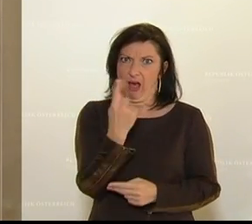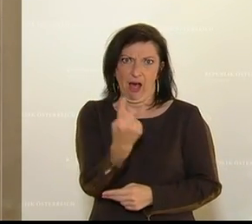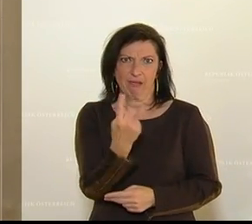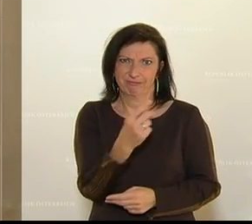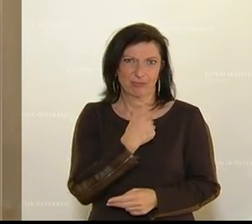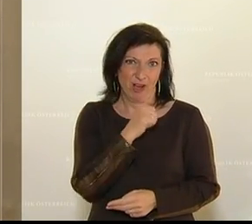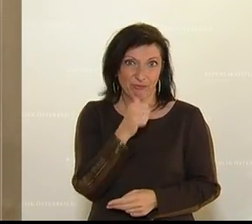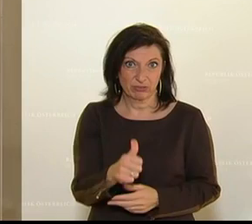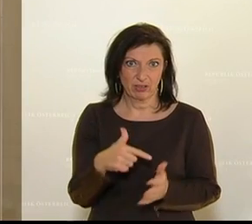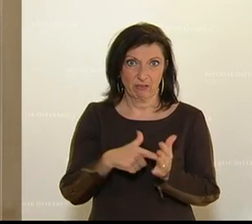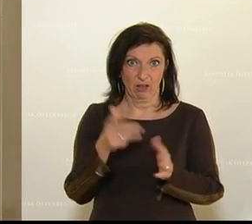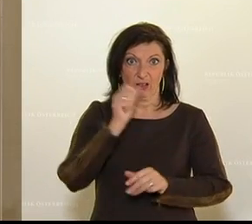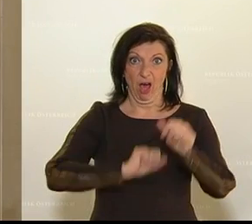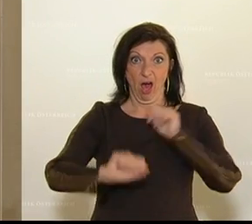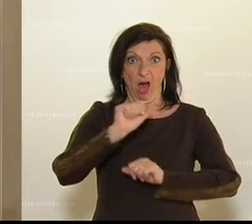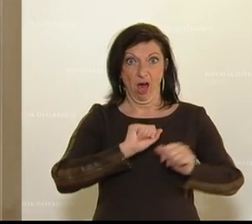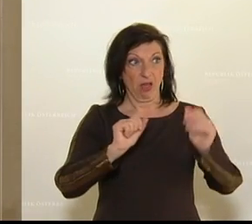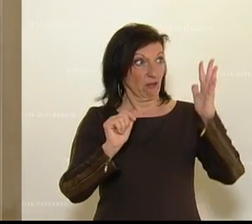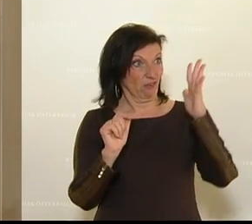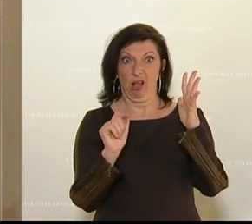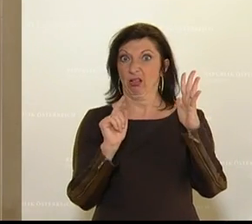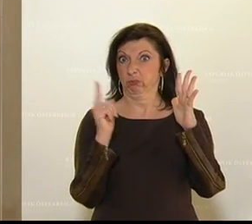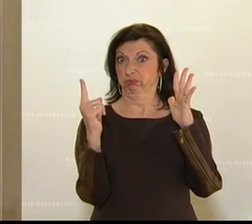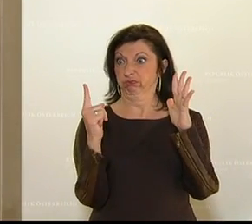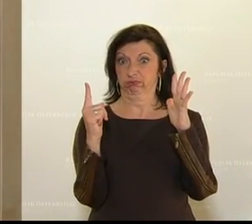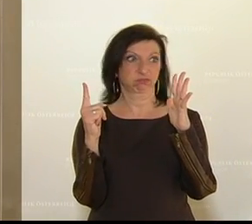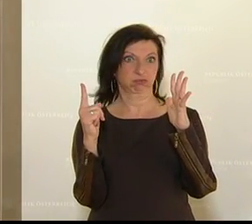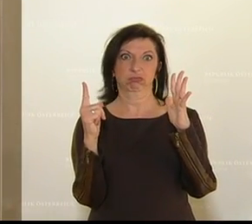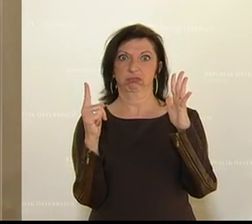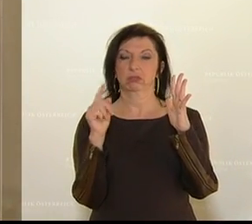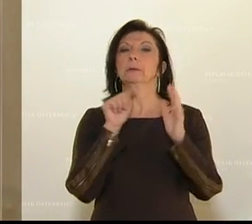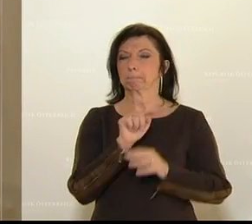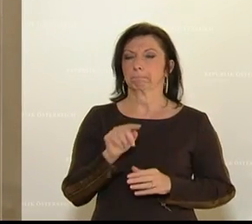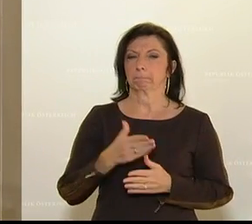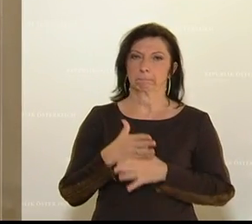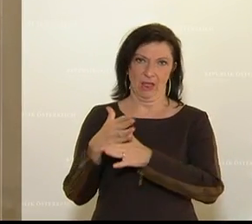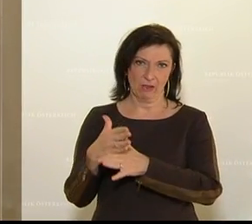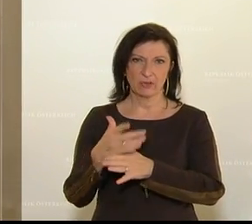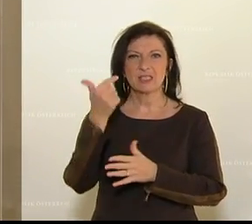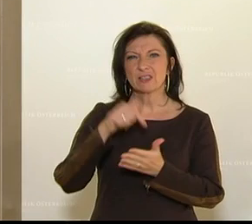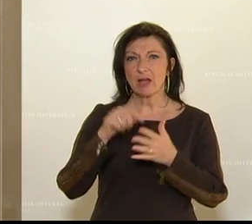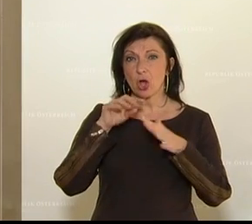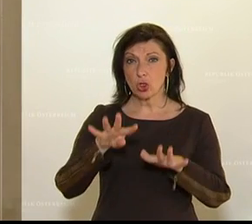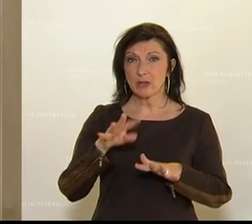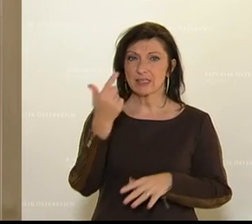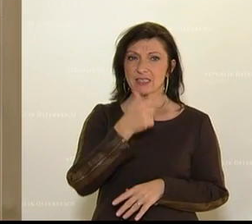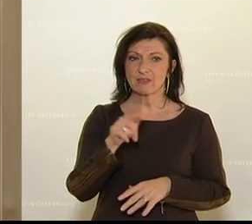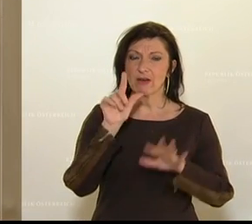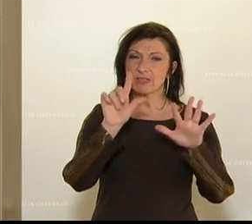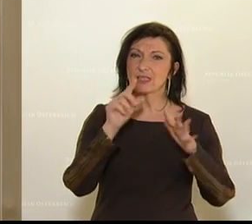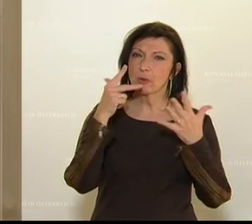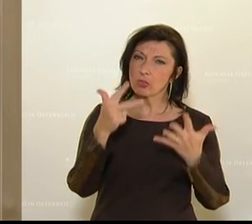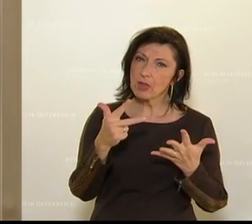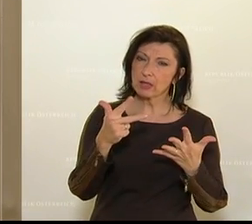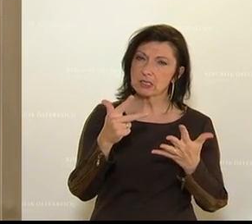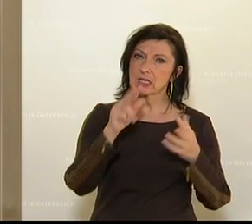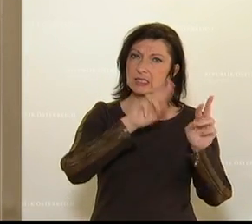weil er sich einer Armada von Rechtsanwälten gegenüberstehen sieht. Allein im Jahr 2019 waren das 287